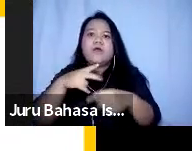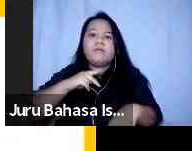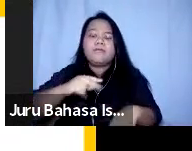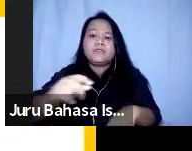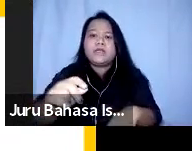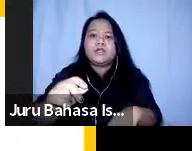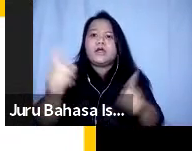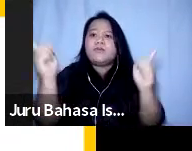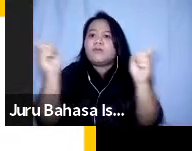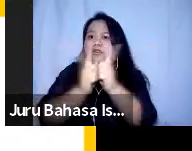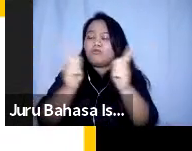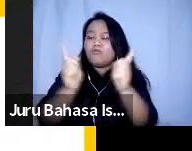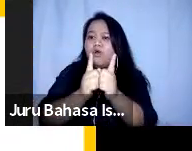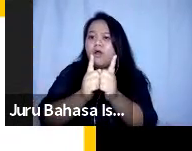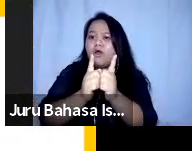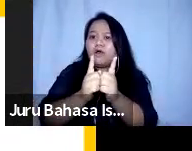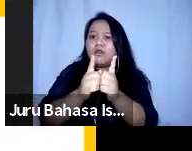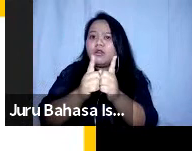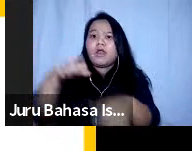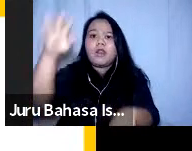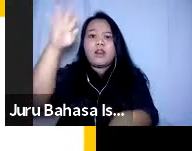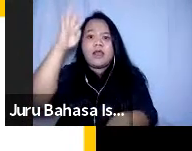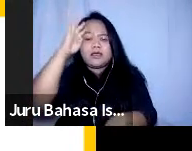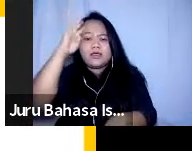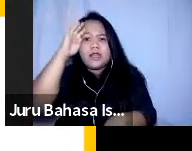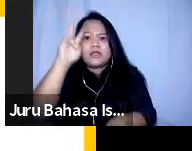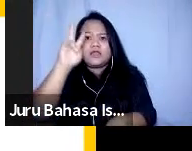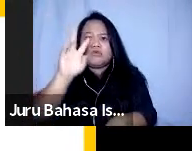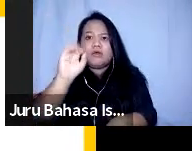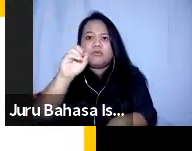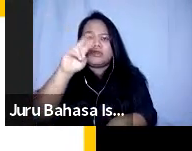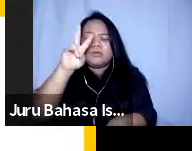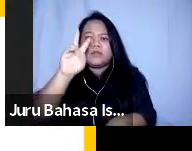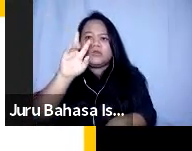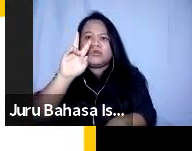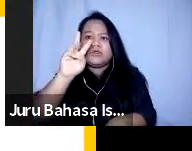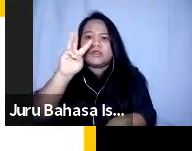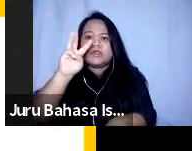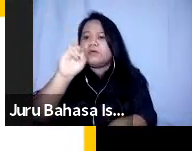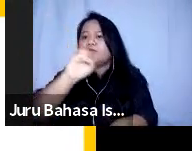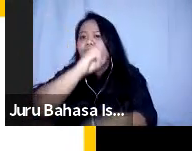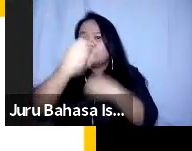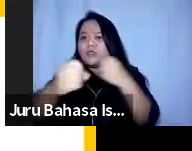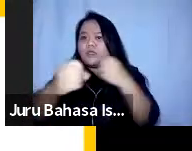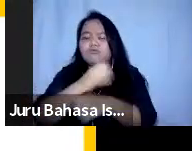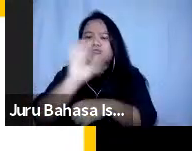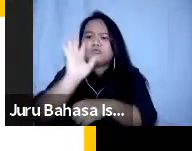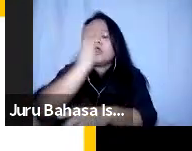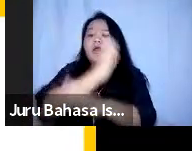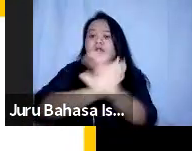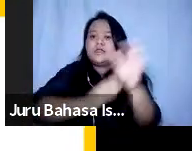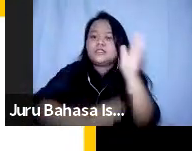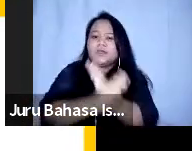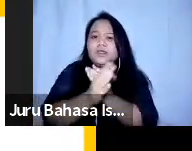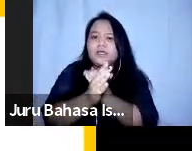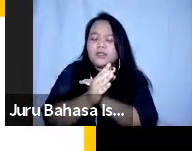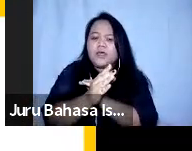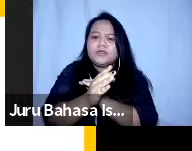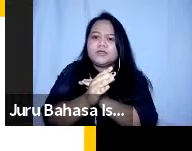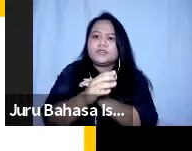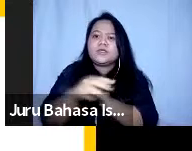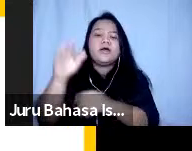ikut pertemuan di mana laki-laki 25-30 tahun bukan penyandang disabilitas kemudian